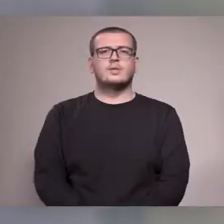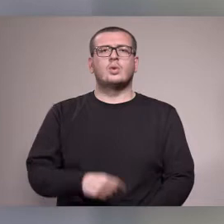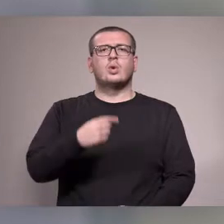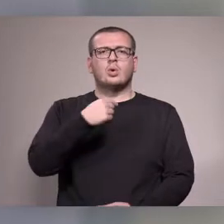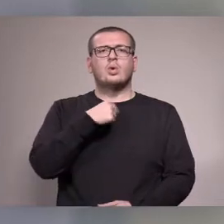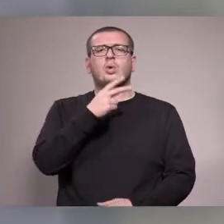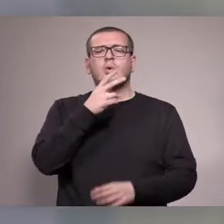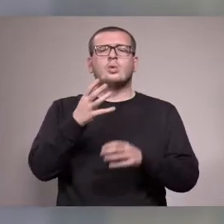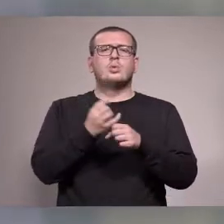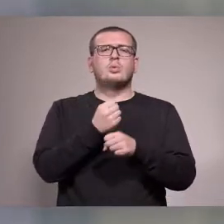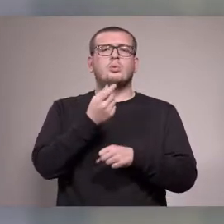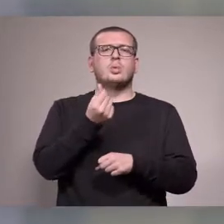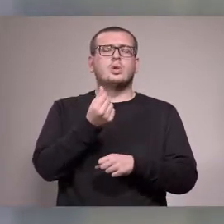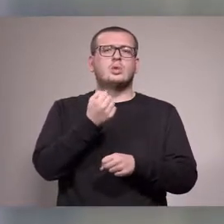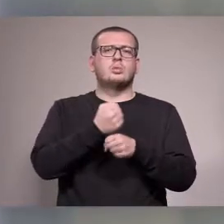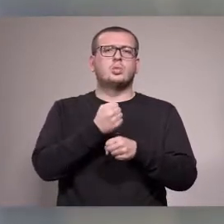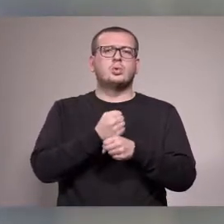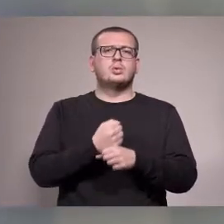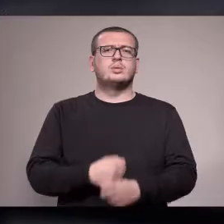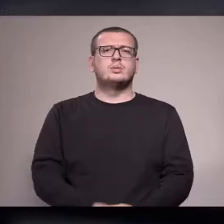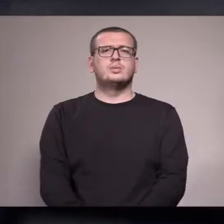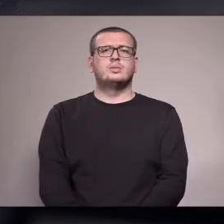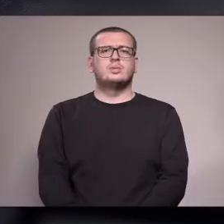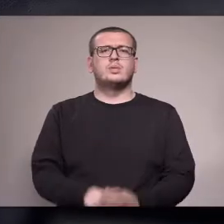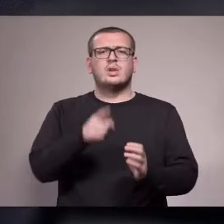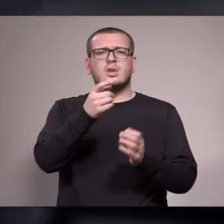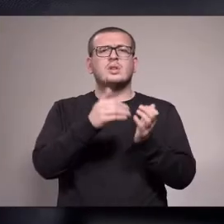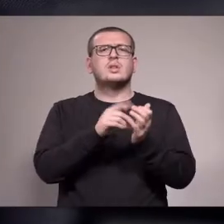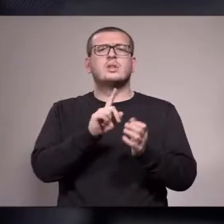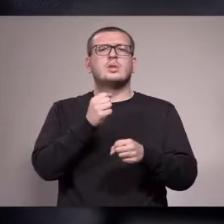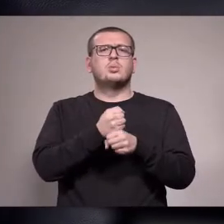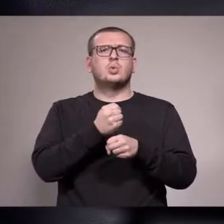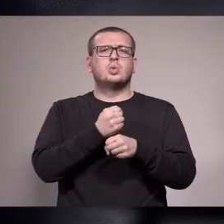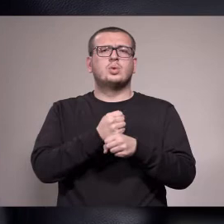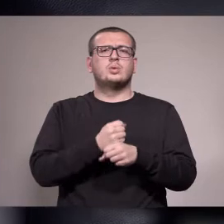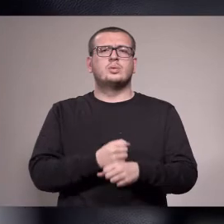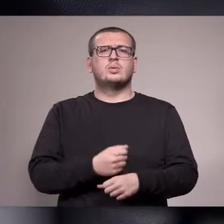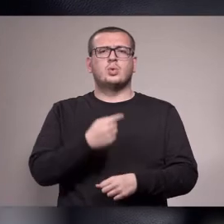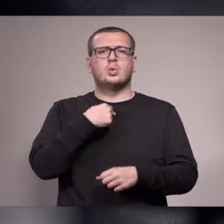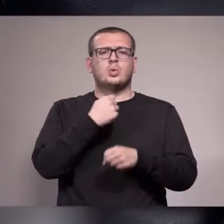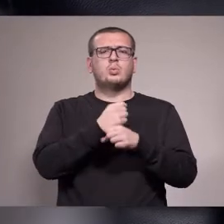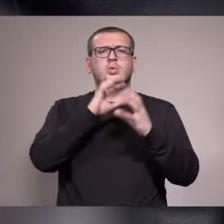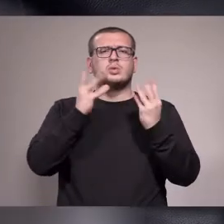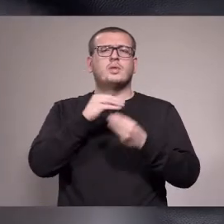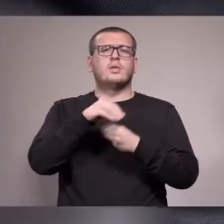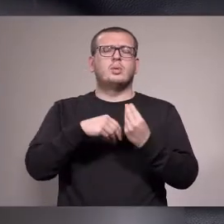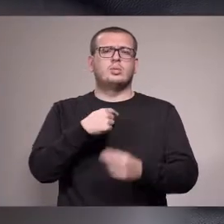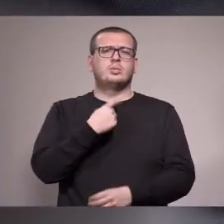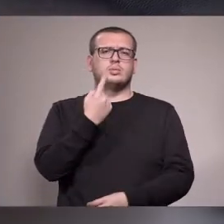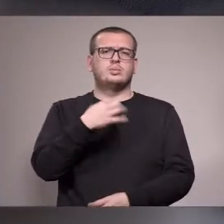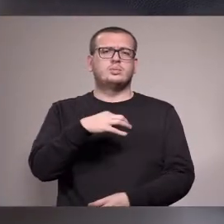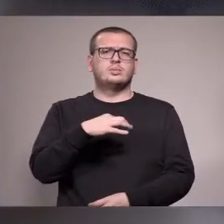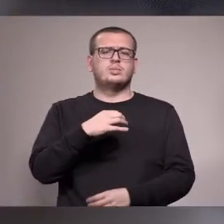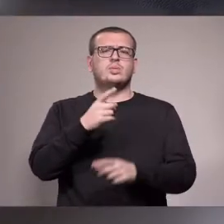E dhe unë duat të fitoj para antime. Të s'ki nëvoj me punohë. Unë e punoj për këtë